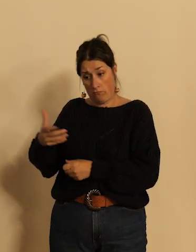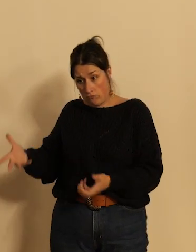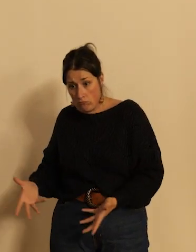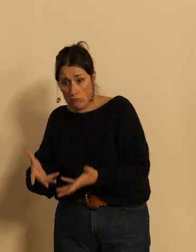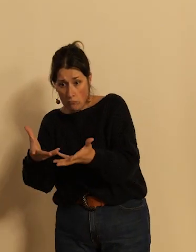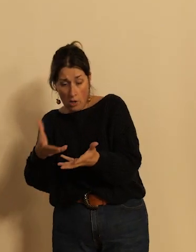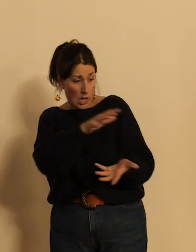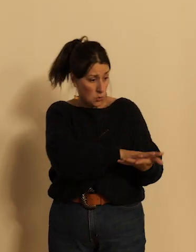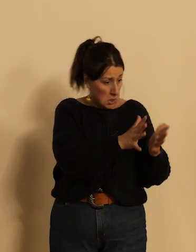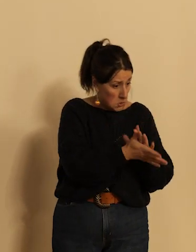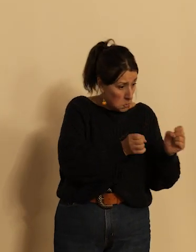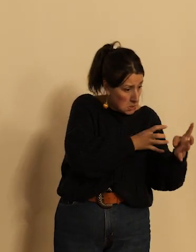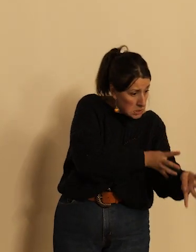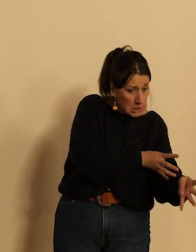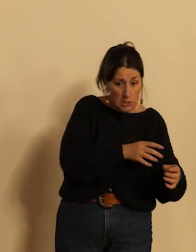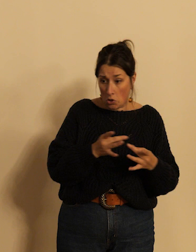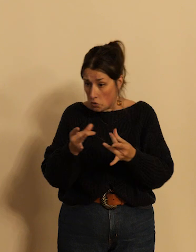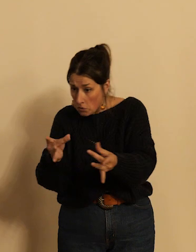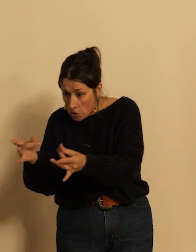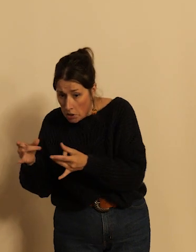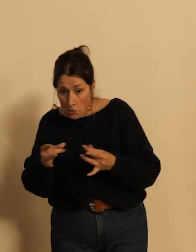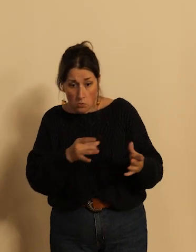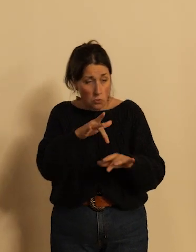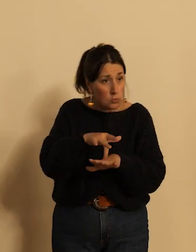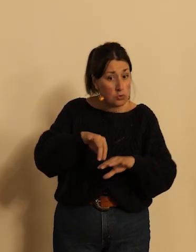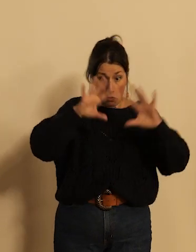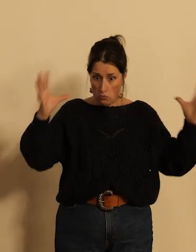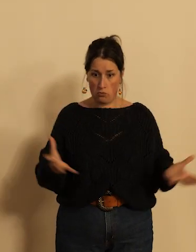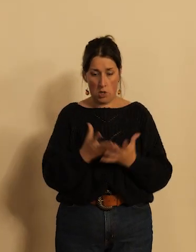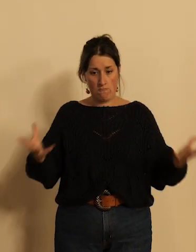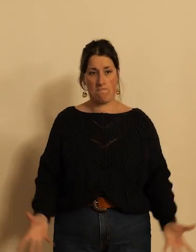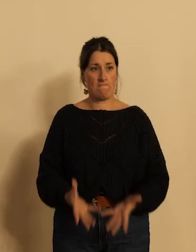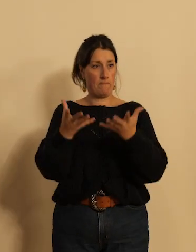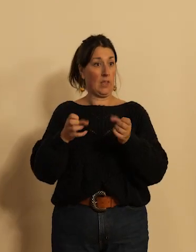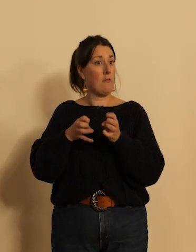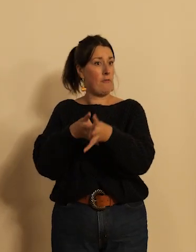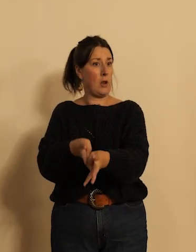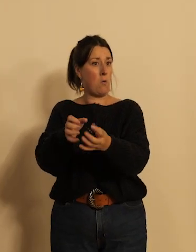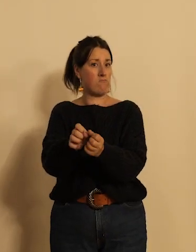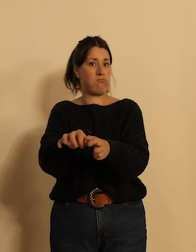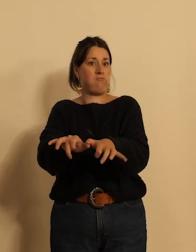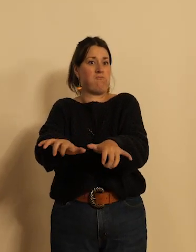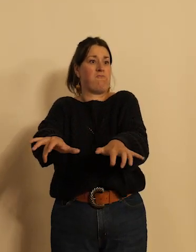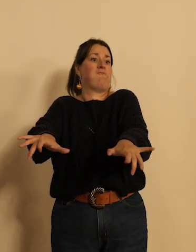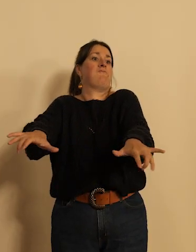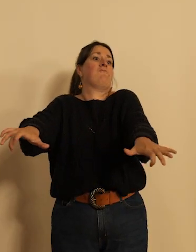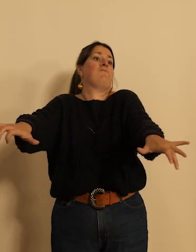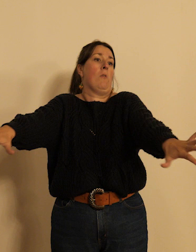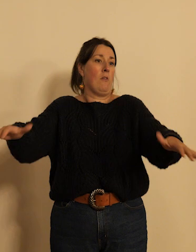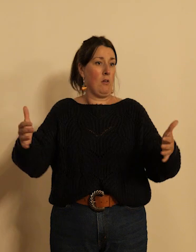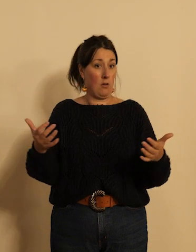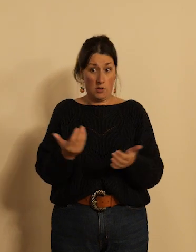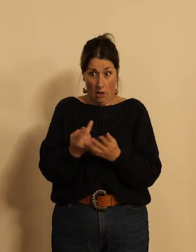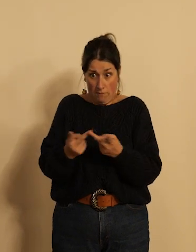collectifs cyclistes et des opérations de sensibilisation telles que nous connaissons aujourd'hui comme Tour en Selle le vélo urbain